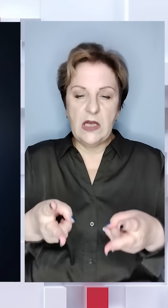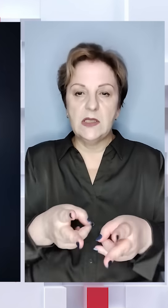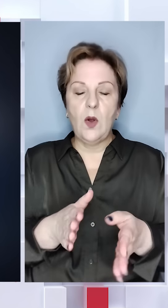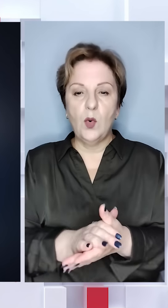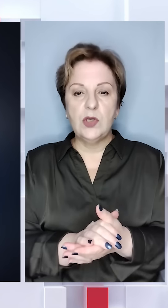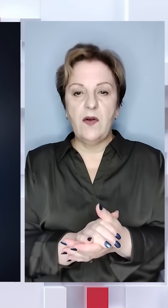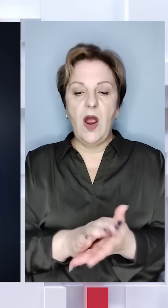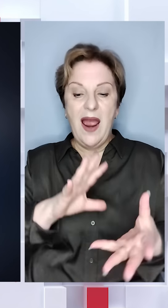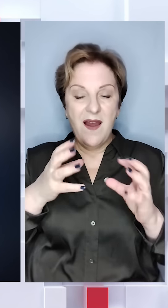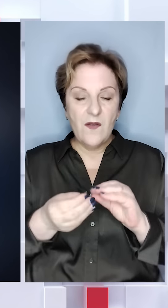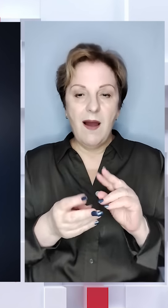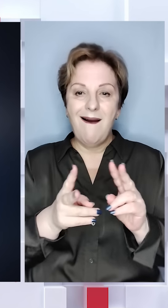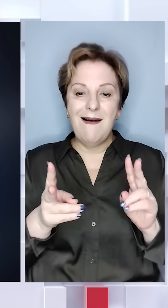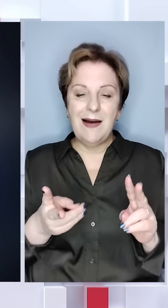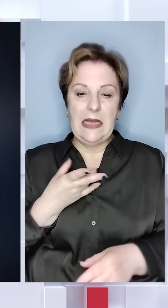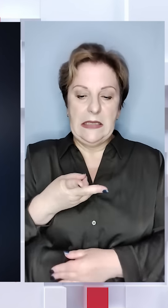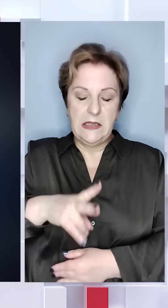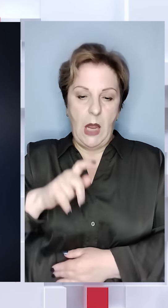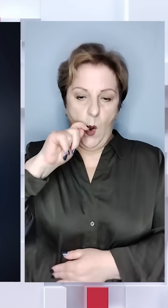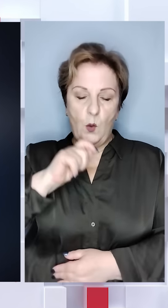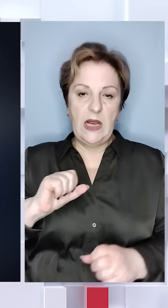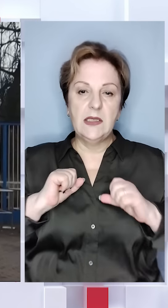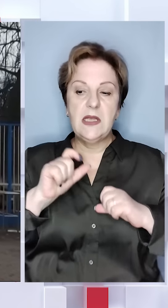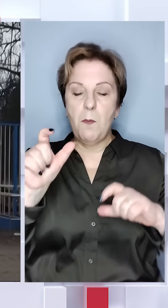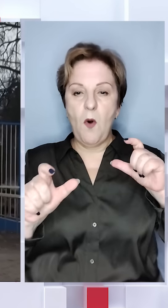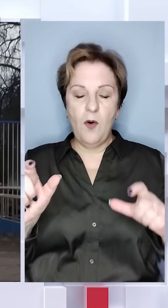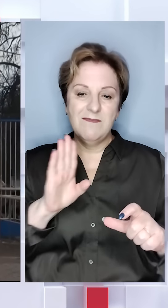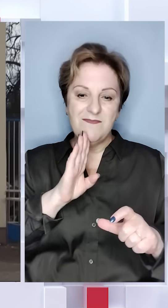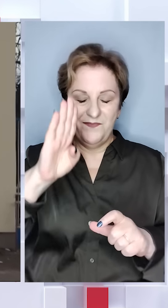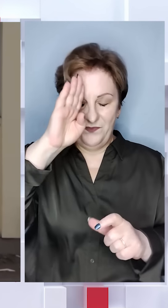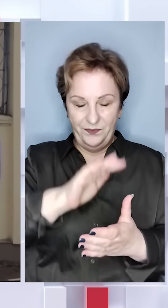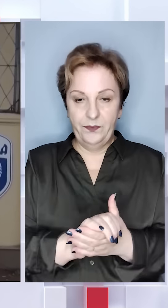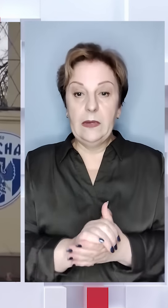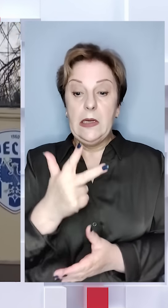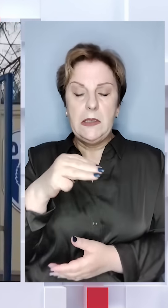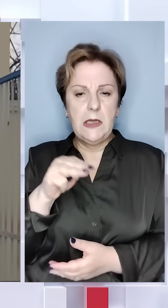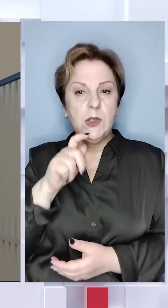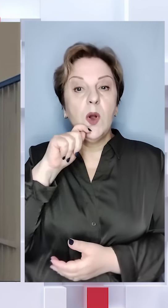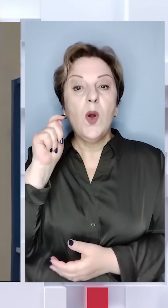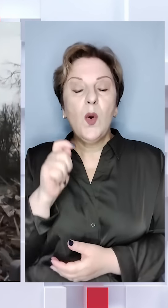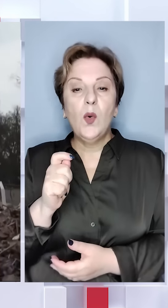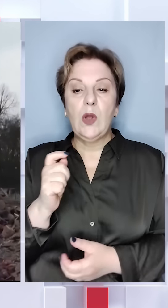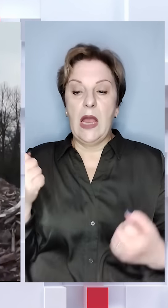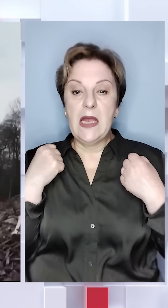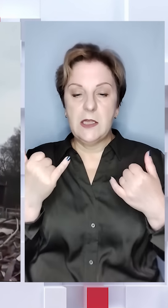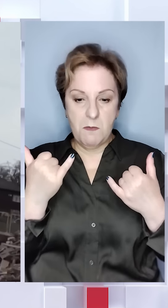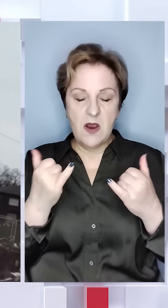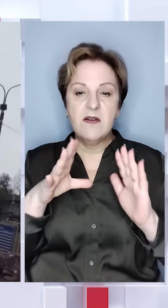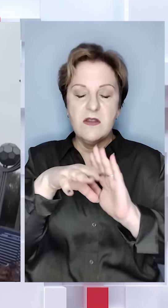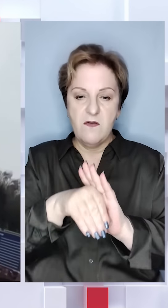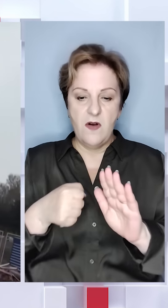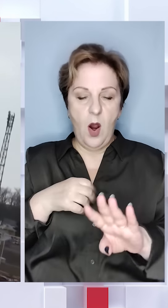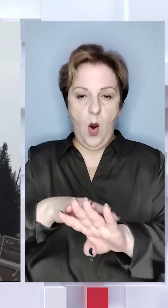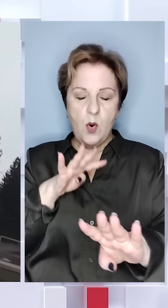унаслідок яких загинули українські спортсмени та спортсменки. Три тисячі українських атлетів нині в силах